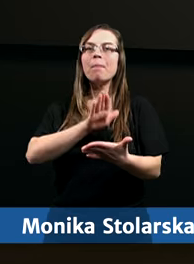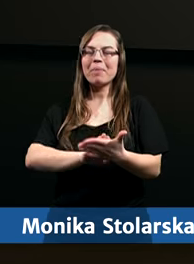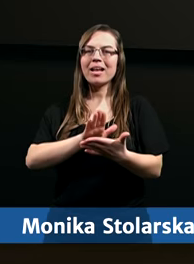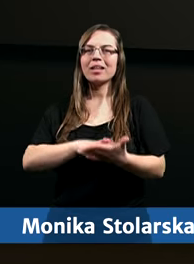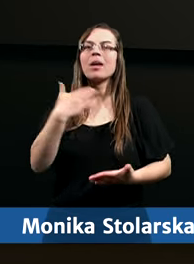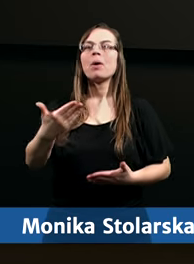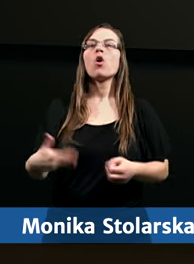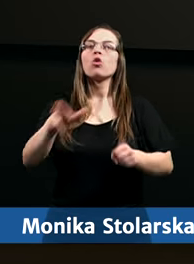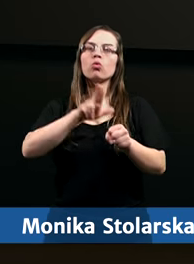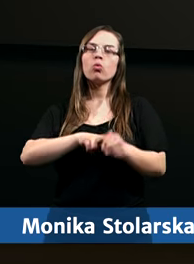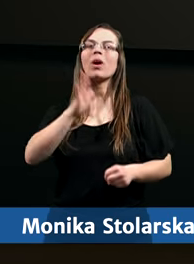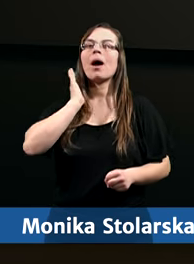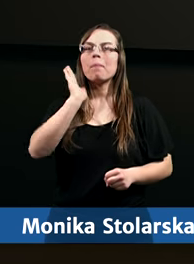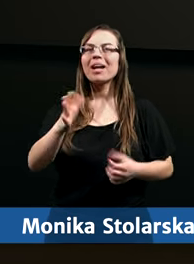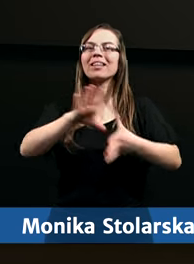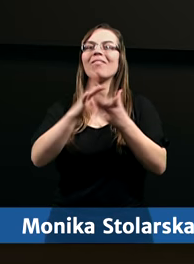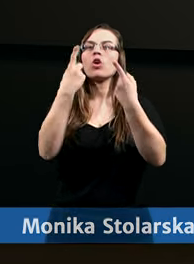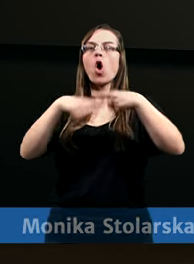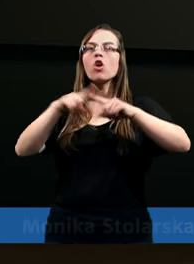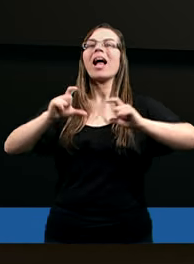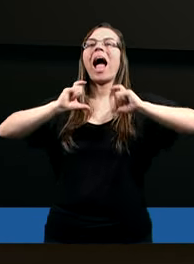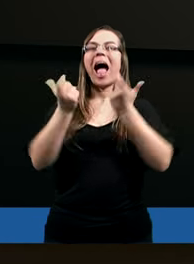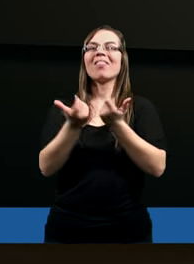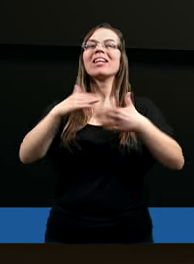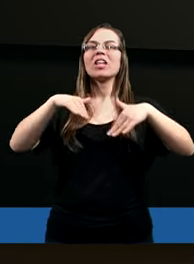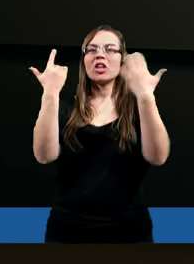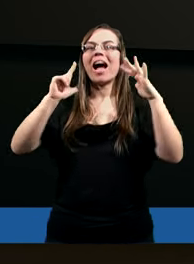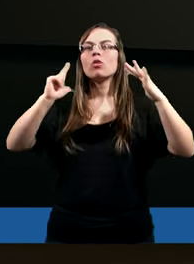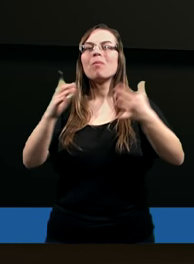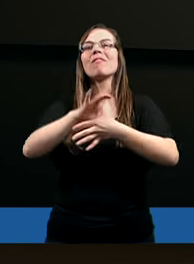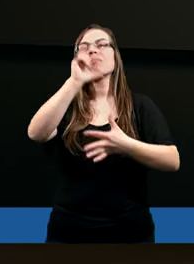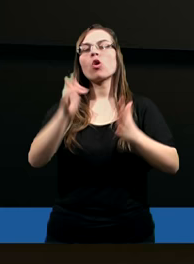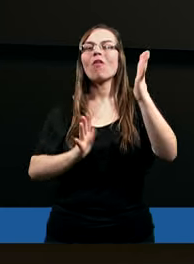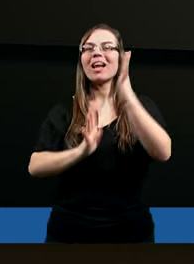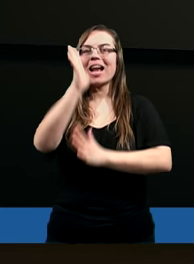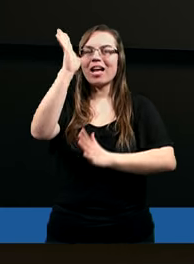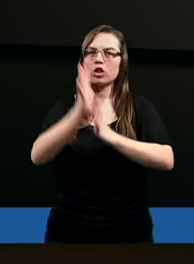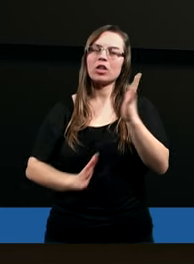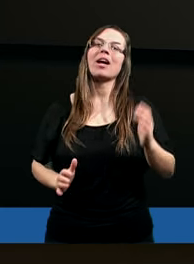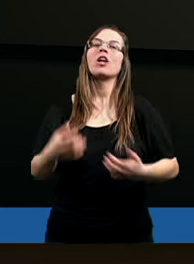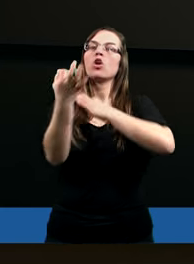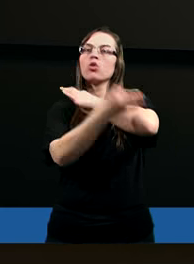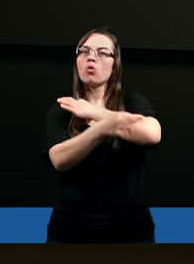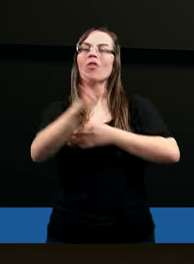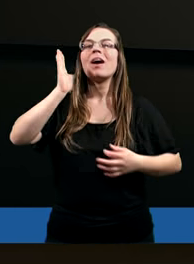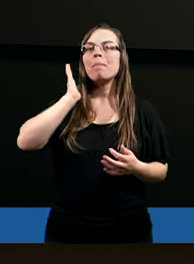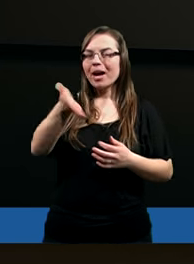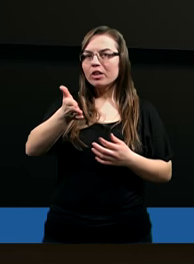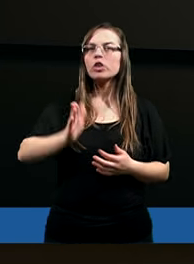które będzie w Kościele Adwentystów Dnia Siódmego w Podkowie Leśnej. Studiować będziemy